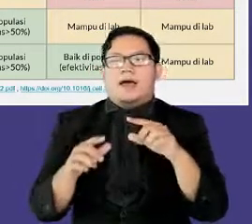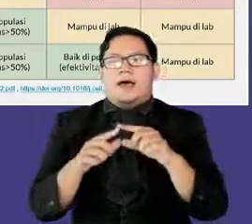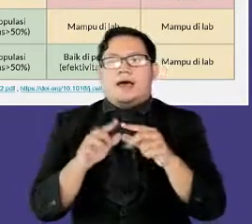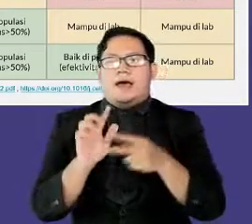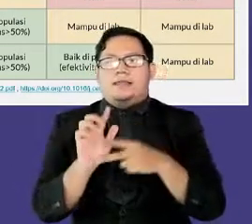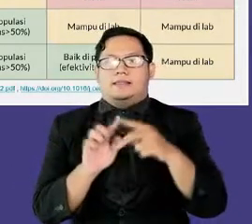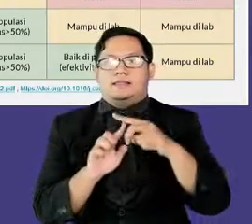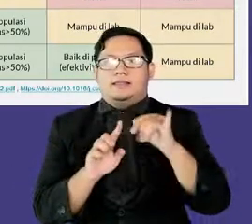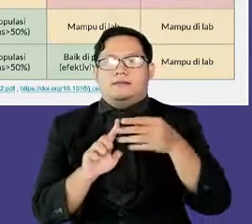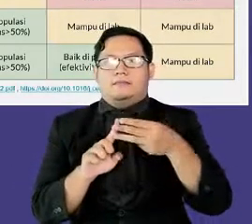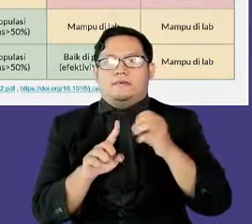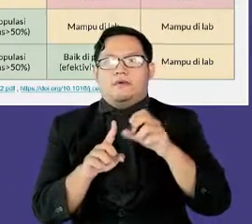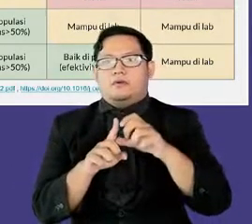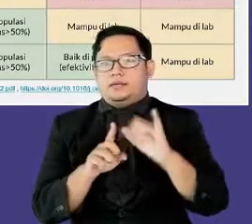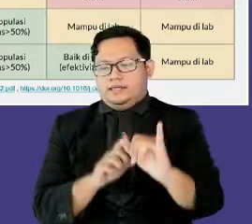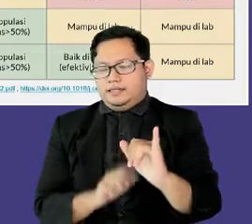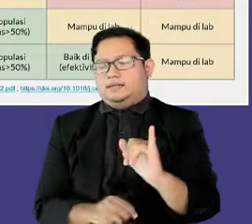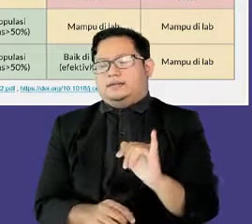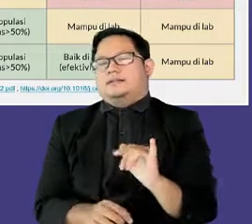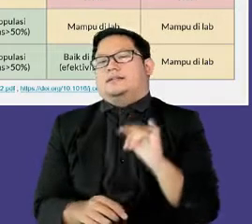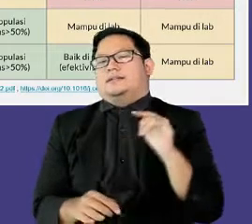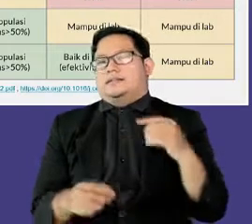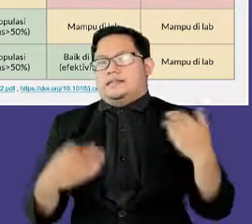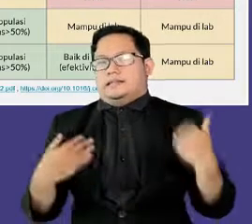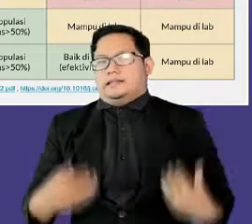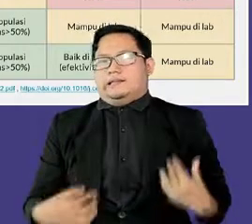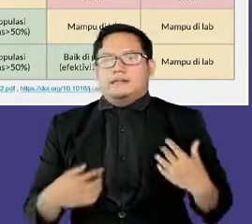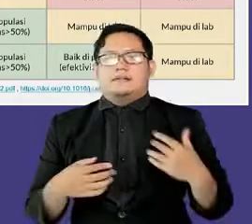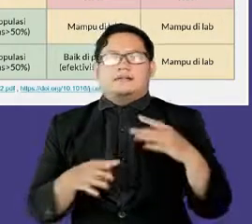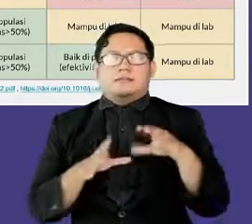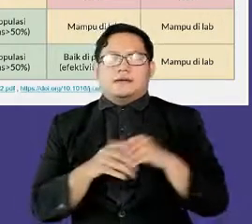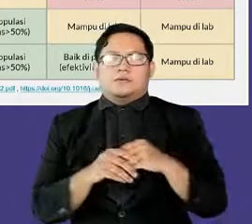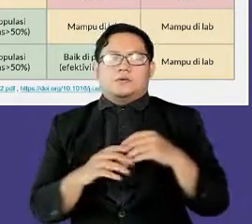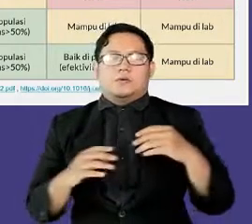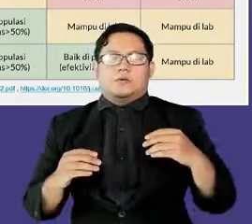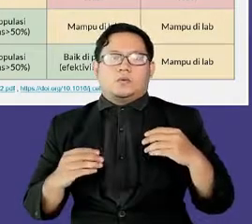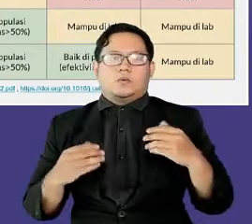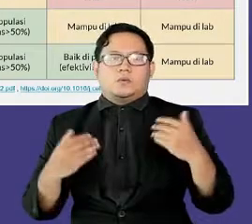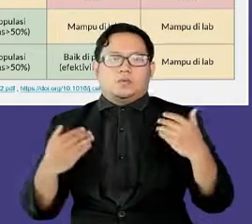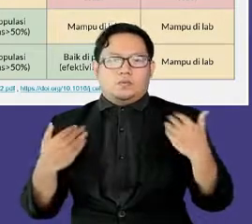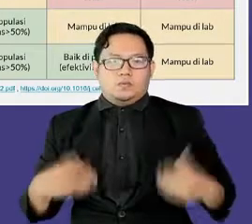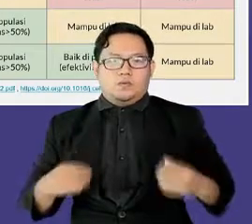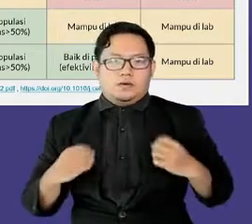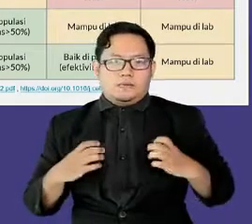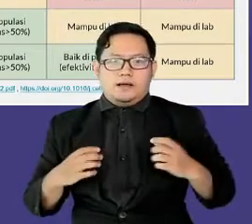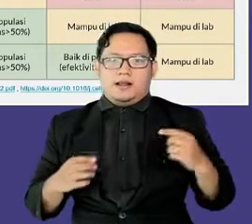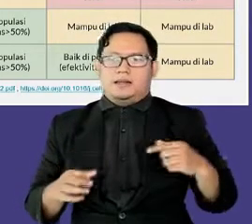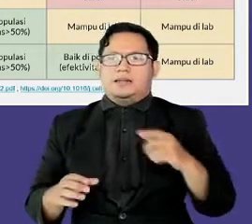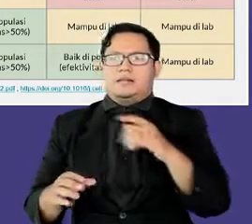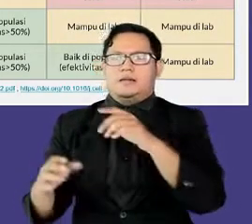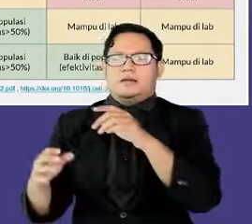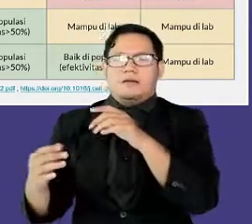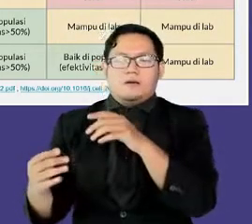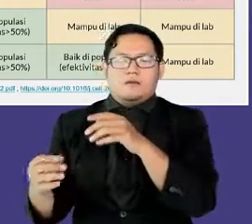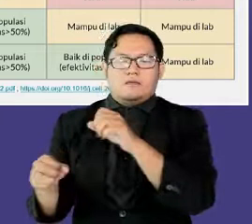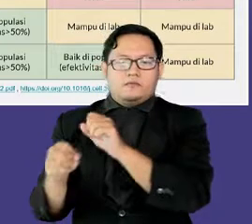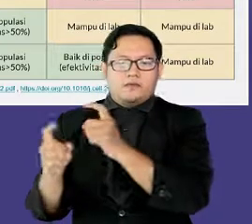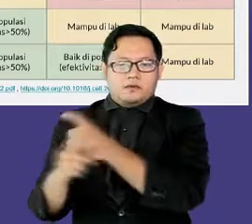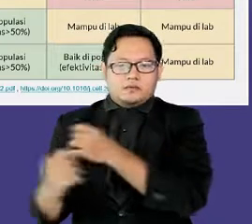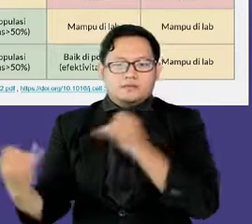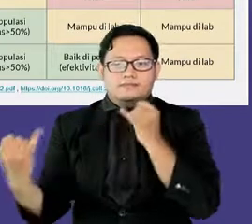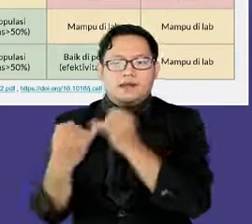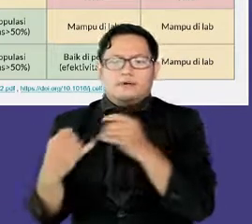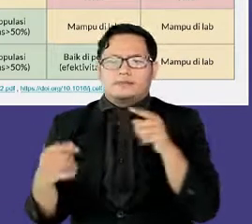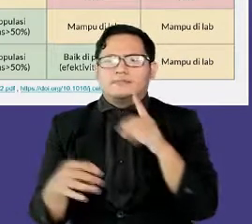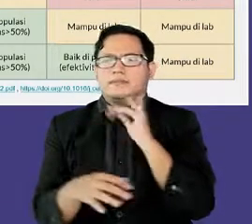satu komponen kekebalan tubuh yang ditimbulkan oleh vaksinasi dalam mengikat virus. Uji netralisasi